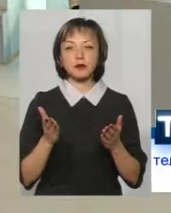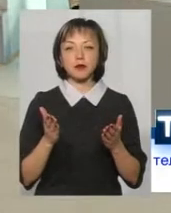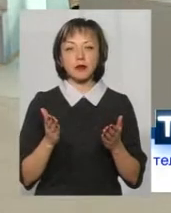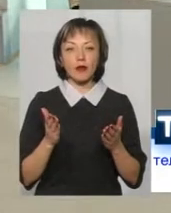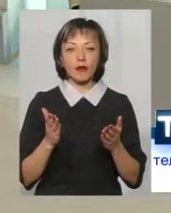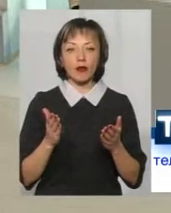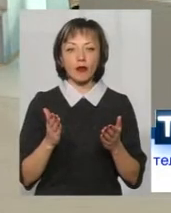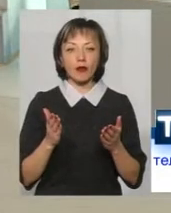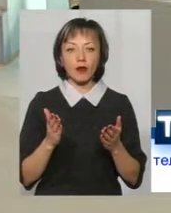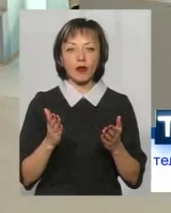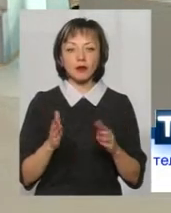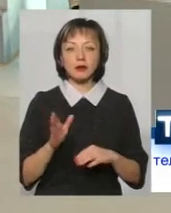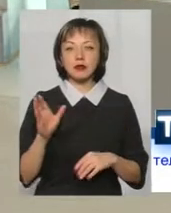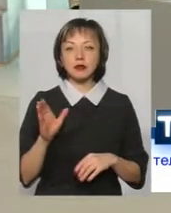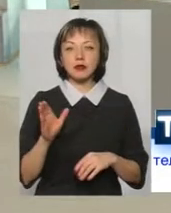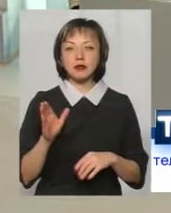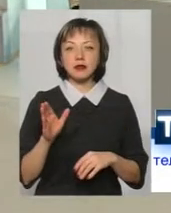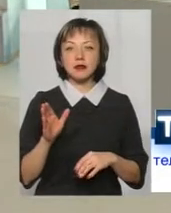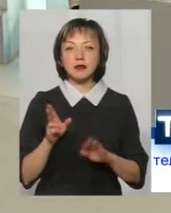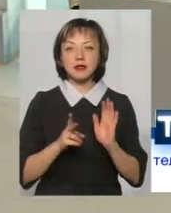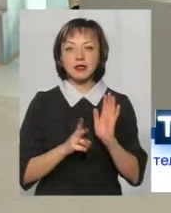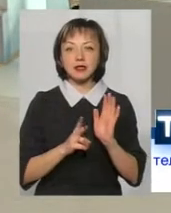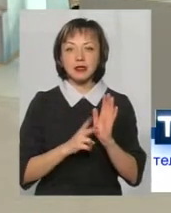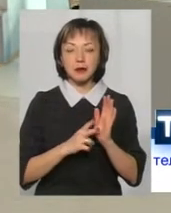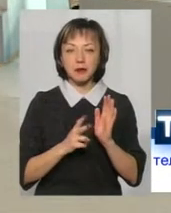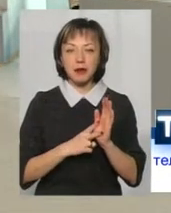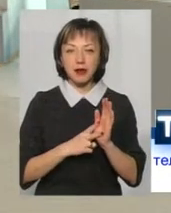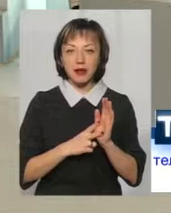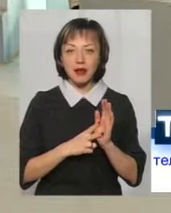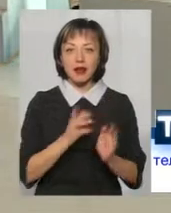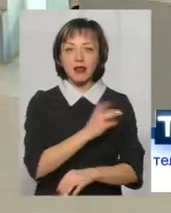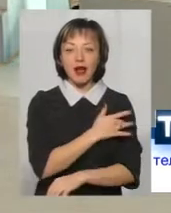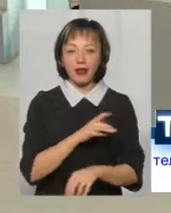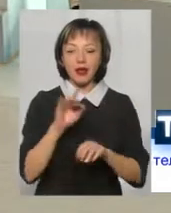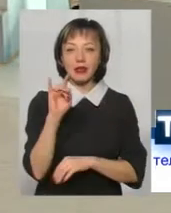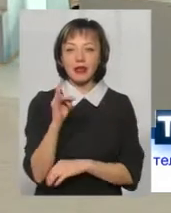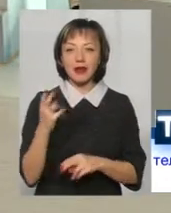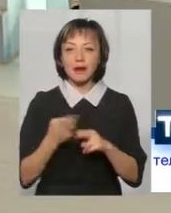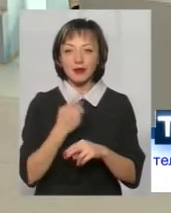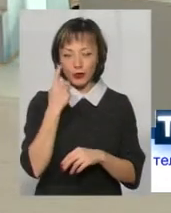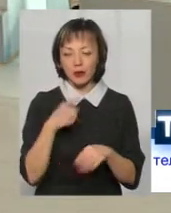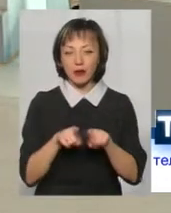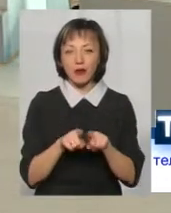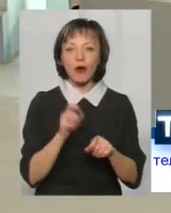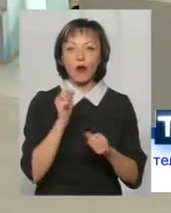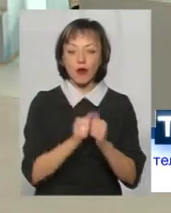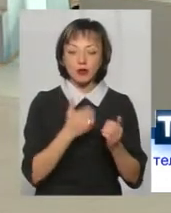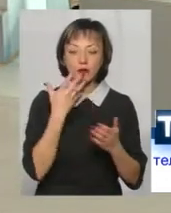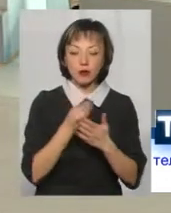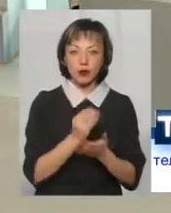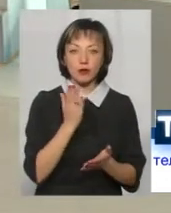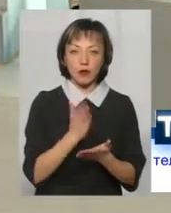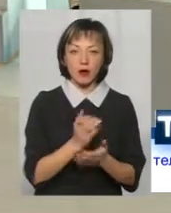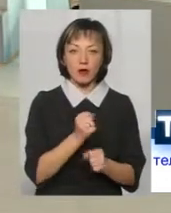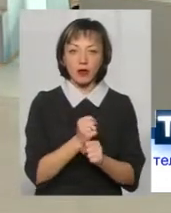всі ми няньок ока немає, дітя без ока. Тому кожен має свою роботу. І якщо ми